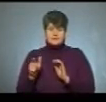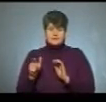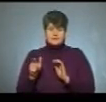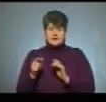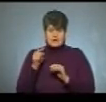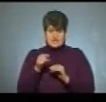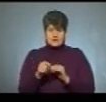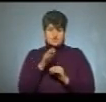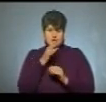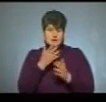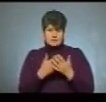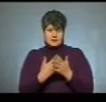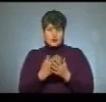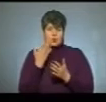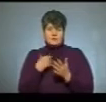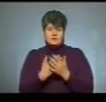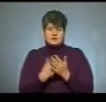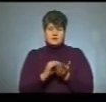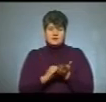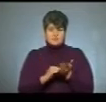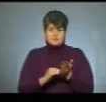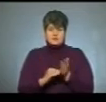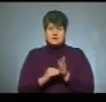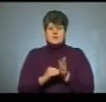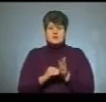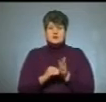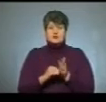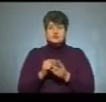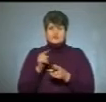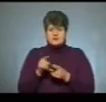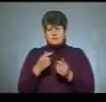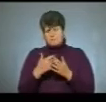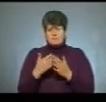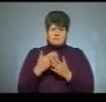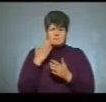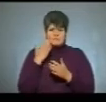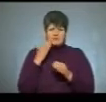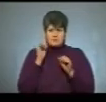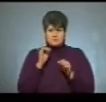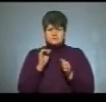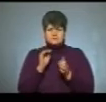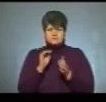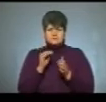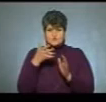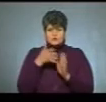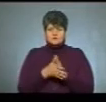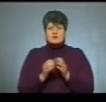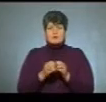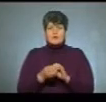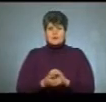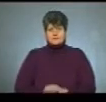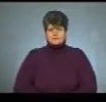їх часових межах, тобто коли вони починаються, є представники, то вони приблизно можуть зорієнтуватися навіть у проблематиці.